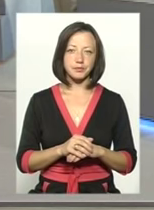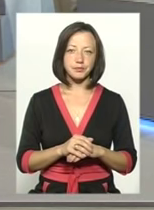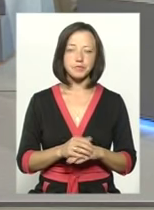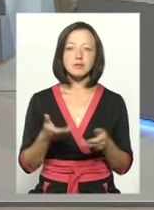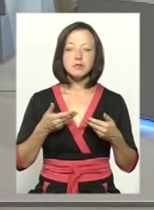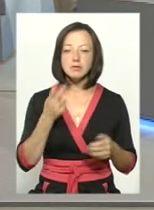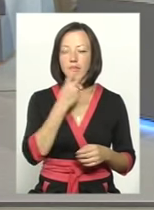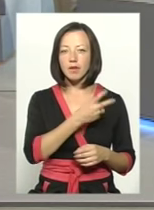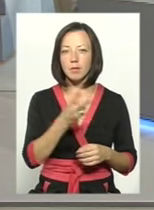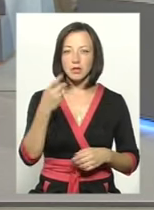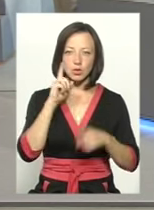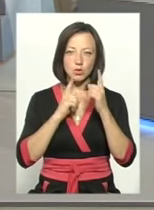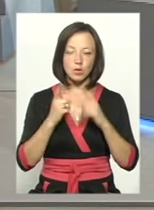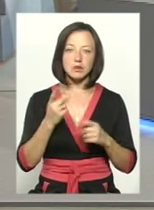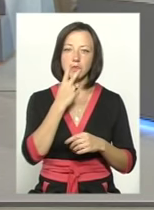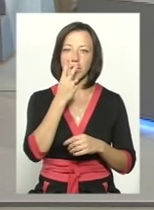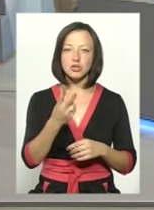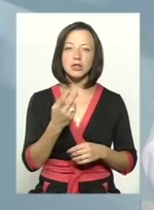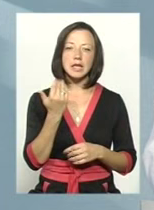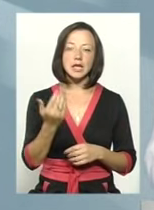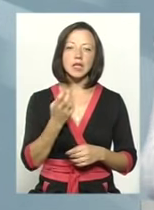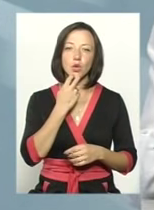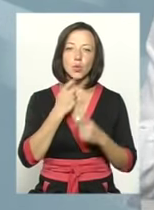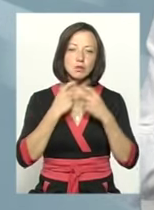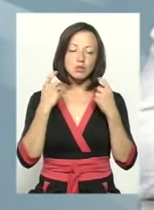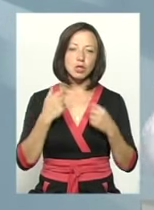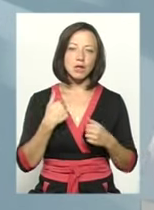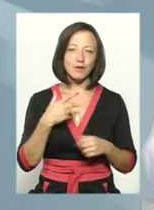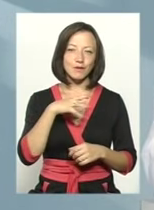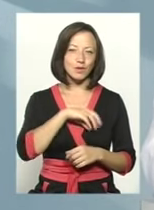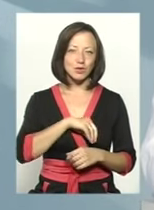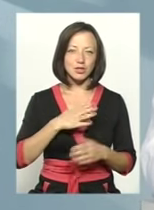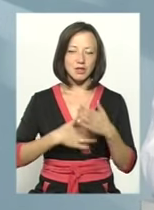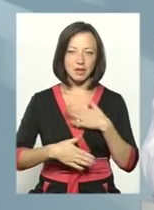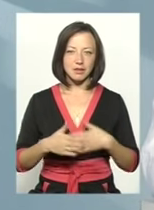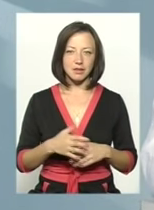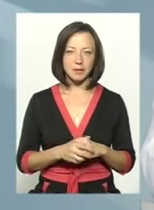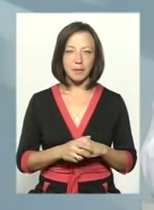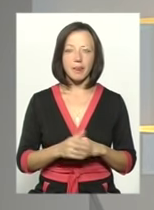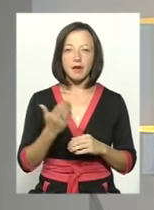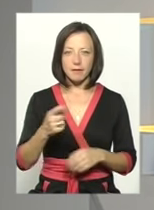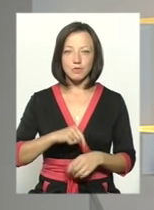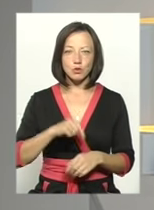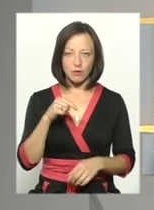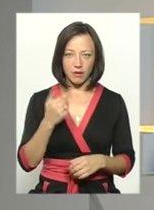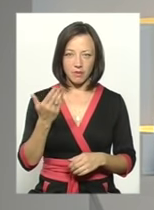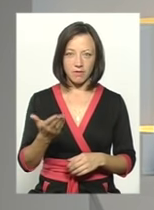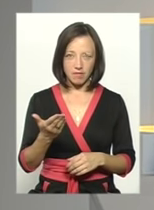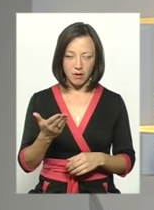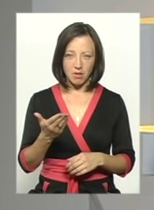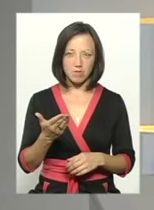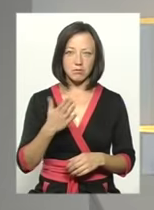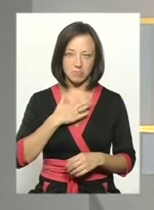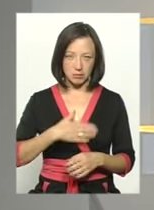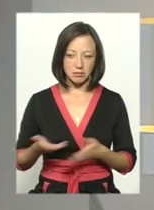Ми бачили їхні сльози, бачили їхні усмішки, і аж в душі радувалися. Ну, тобто Ви відчували, що Вам радіють, коли